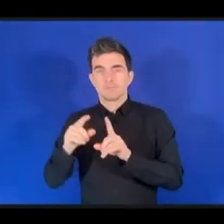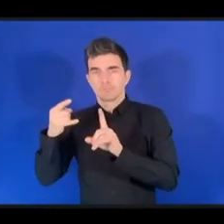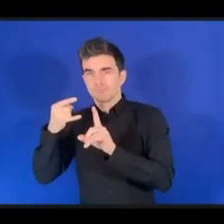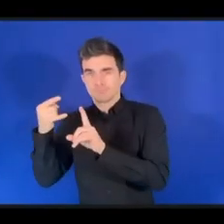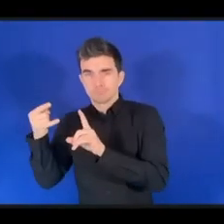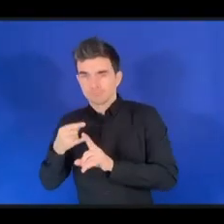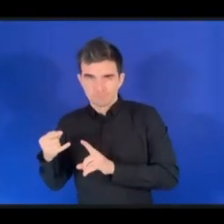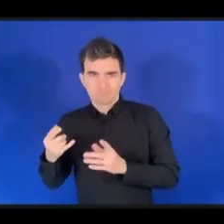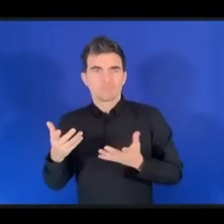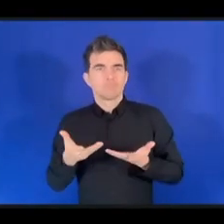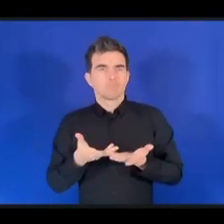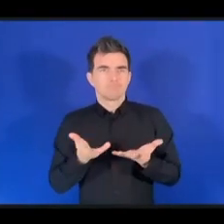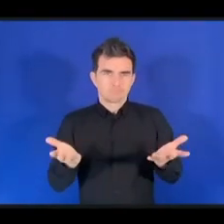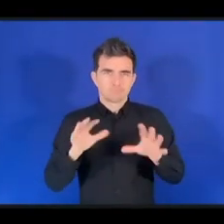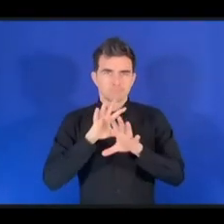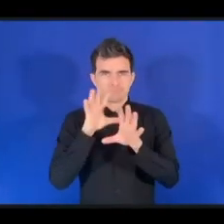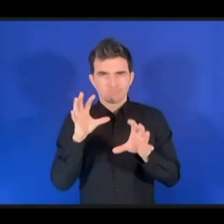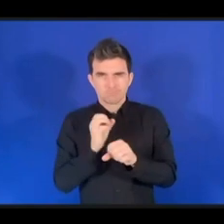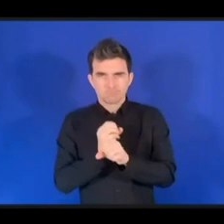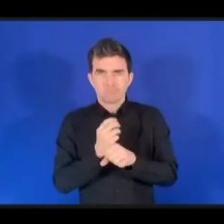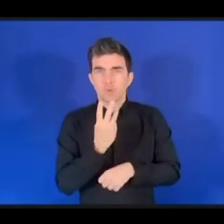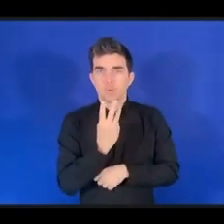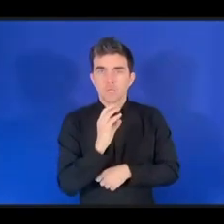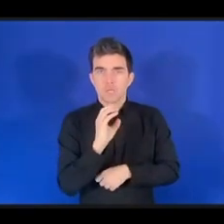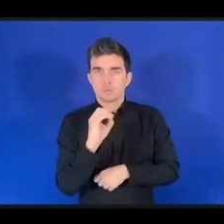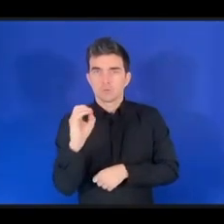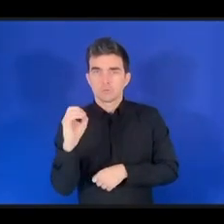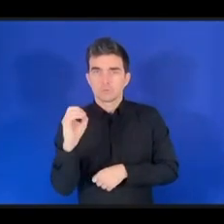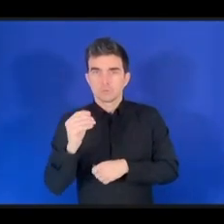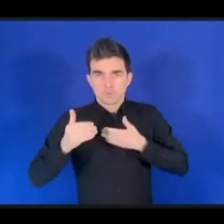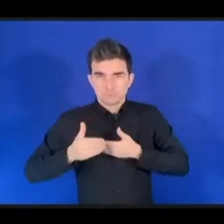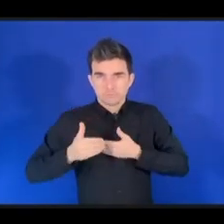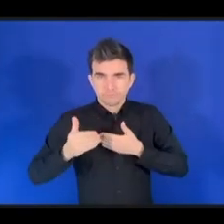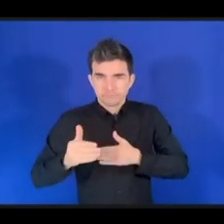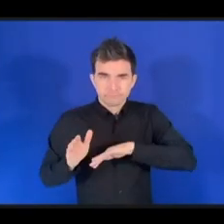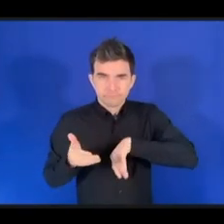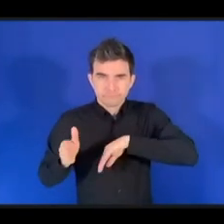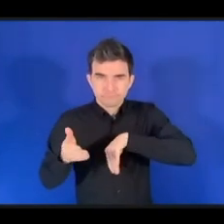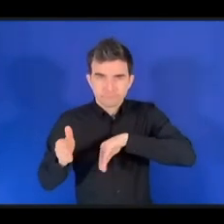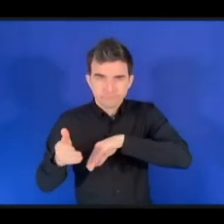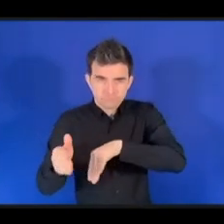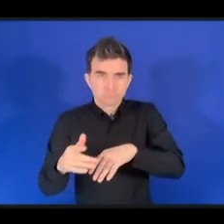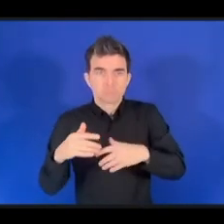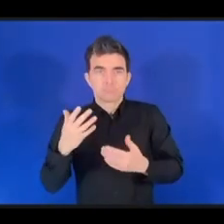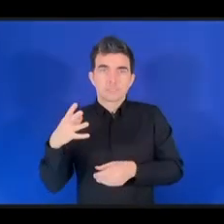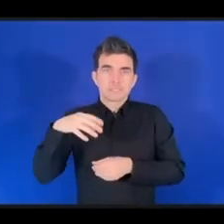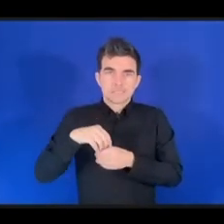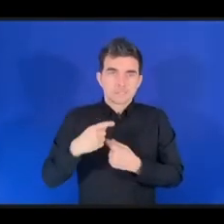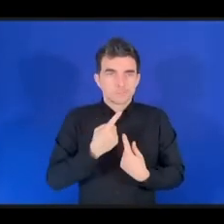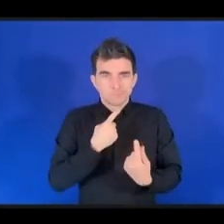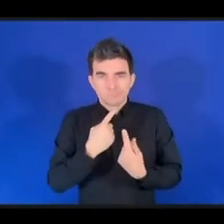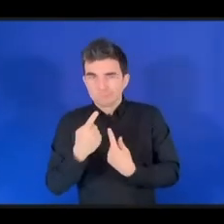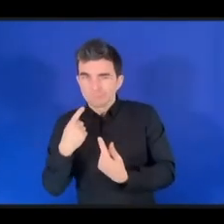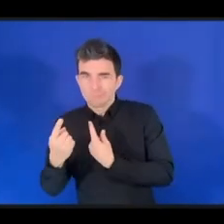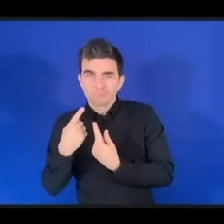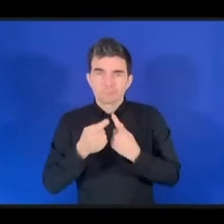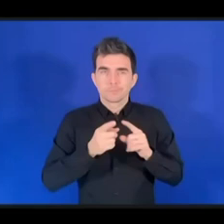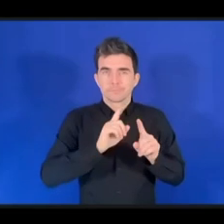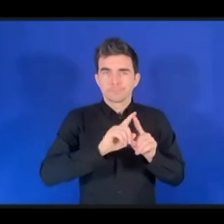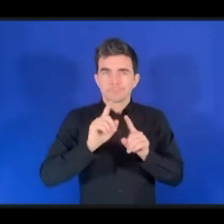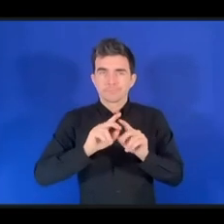огромном количестве тем, посвященных разным аспектам развития интернета. Я